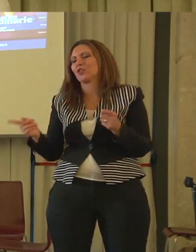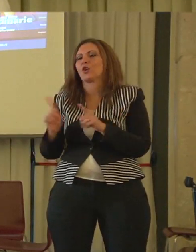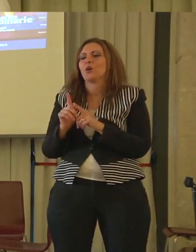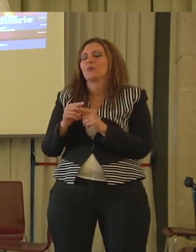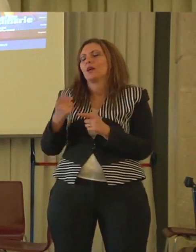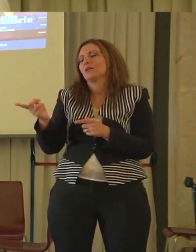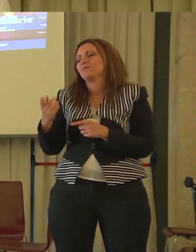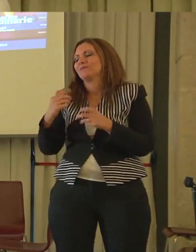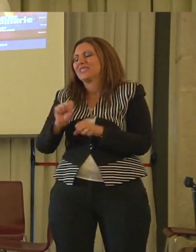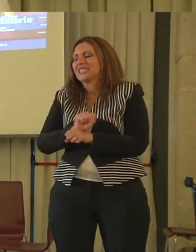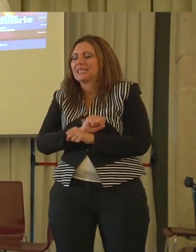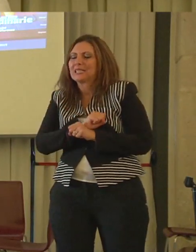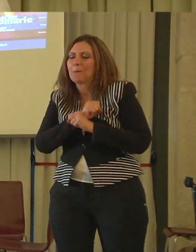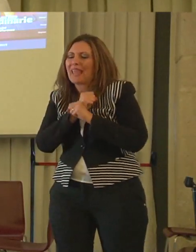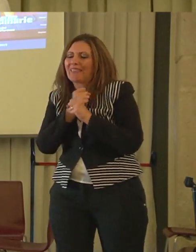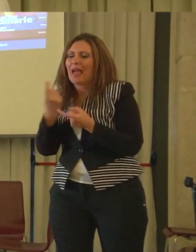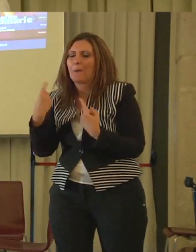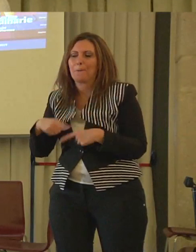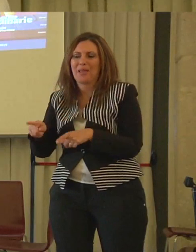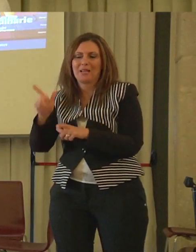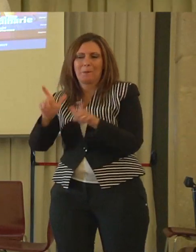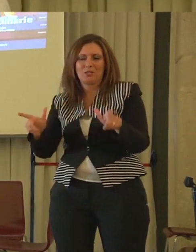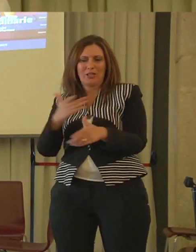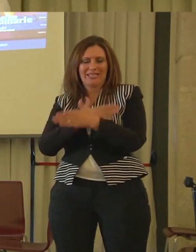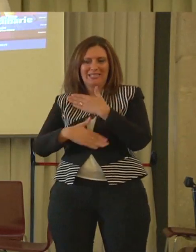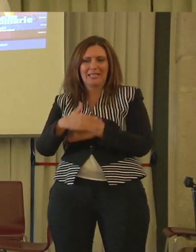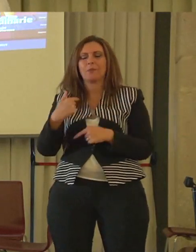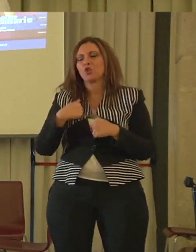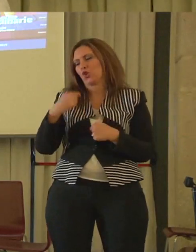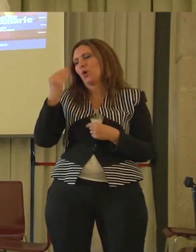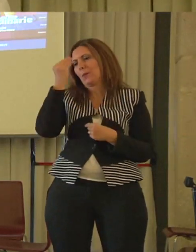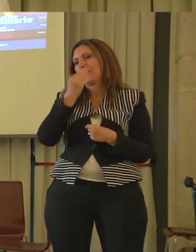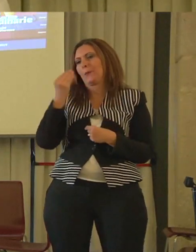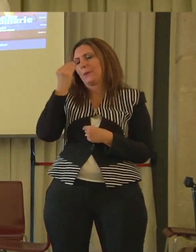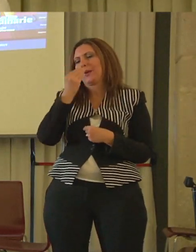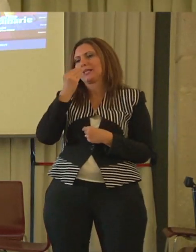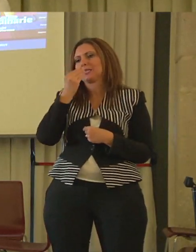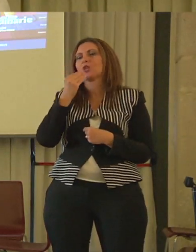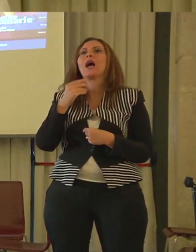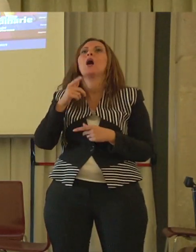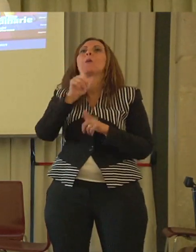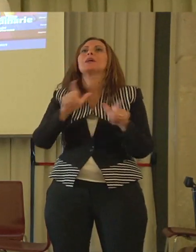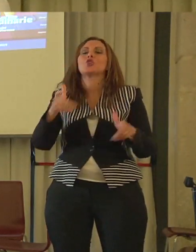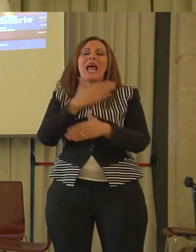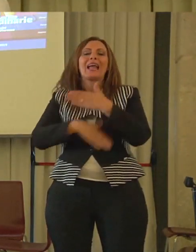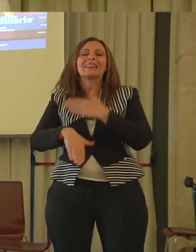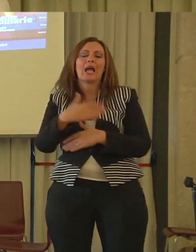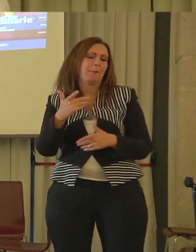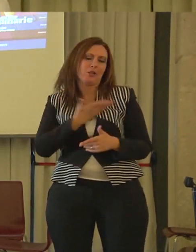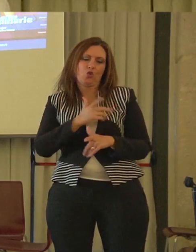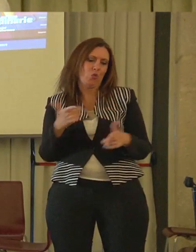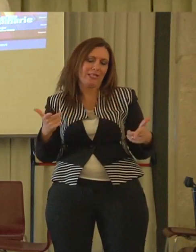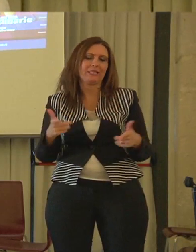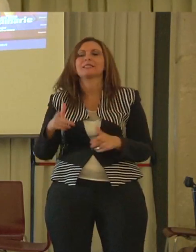delle persone con disabilità. Personalmente io credo fermamente che non esistono persone handicappate, non esistono persone diversamente